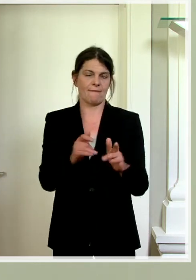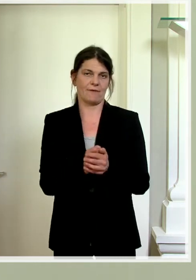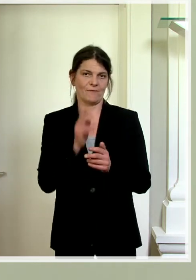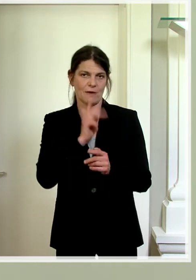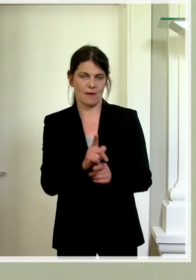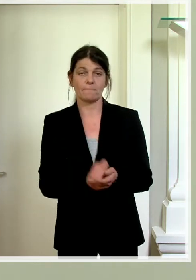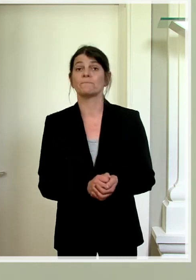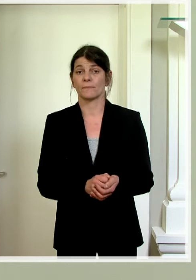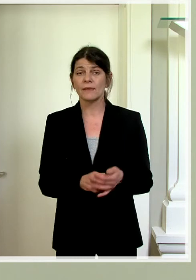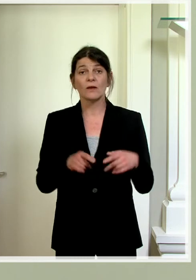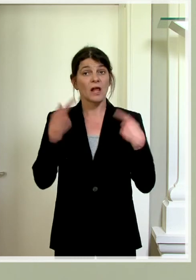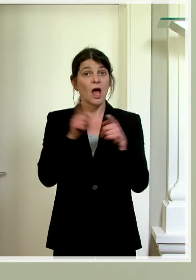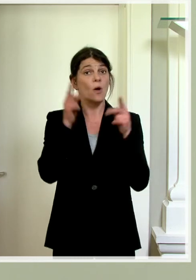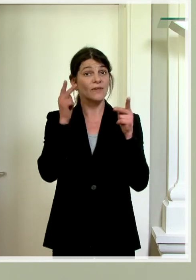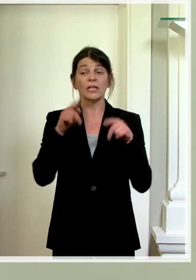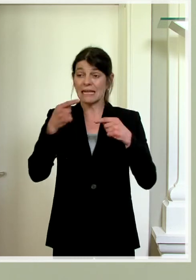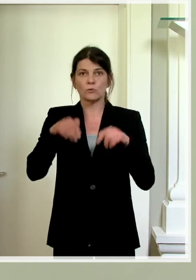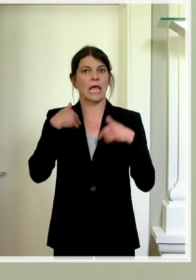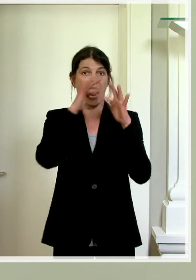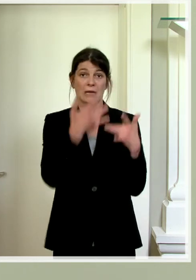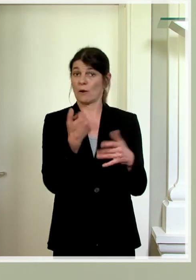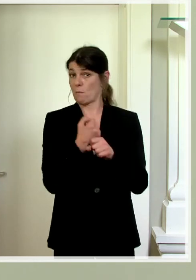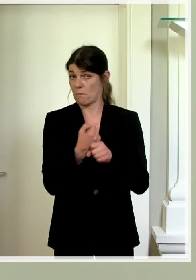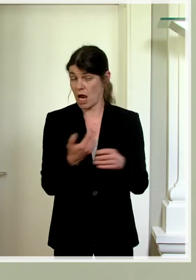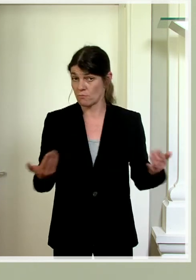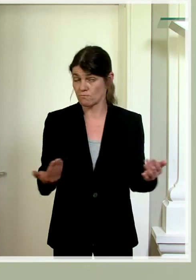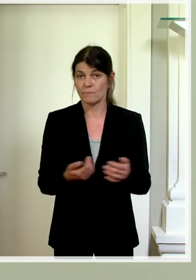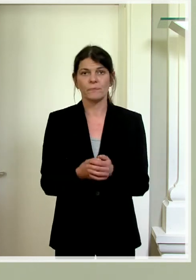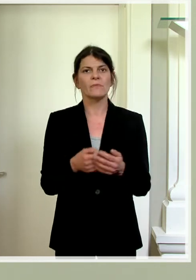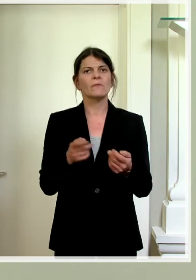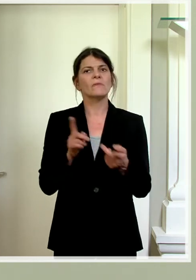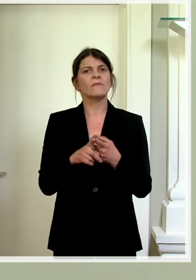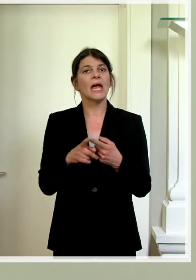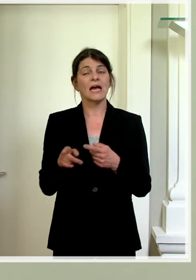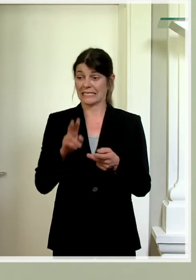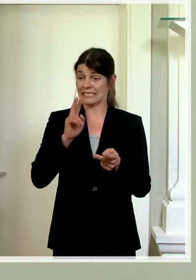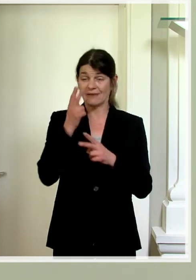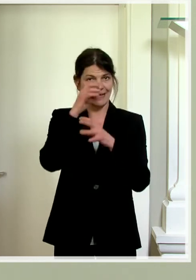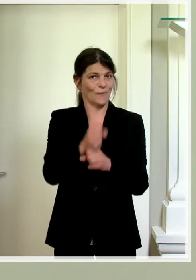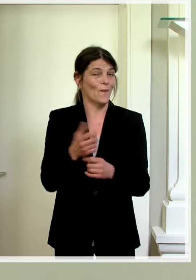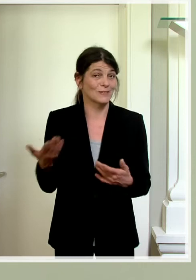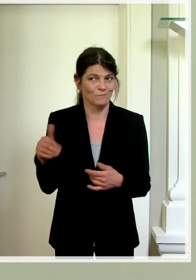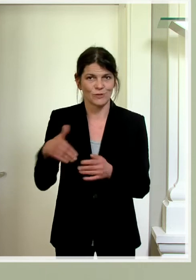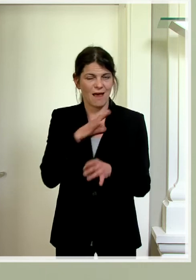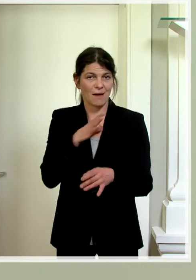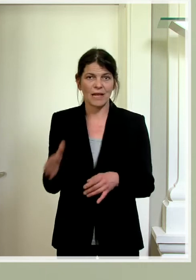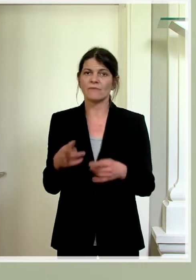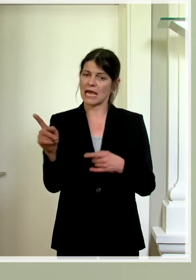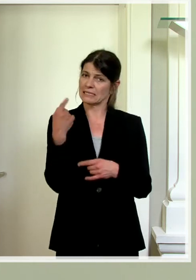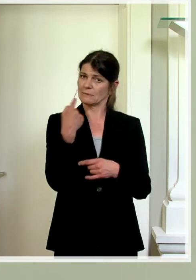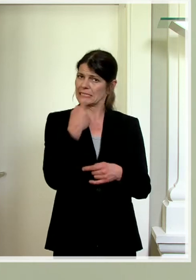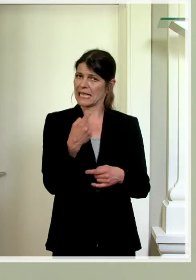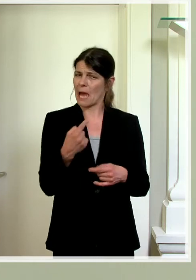Und dann ist es wichtig, dass man es eben auch abrechnet. Das ist sicher der andere Fokus, den man eben haben muss. Und die Aussage, Sie jetzt